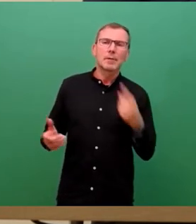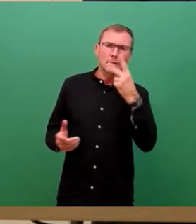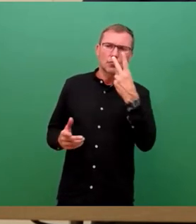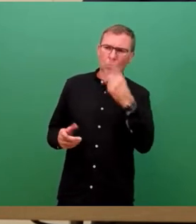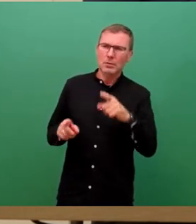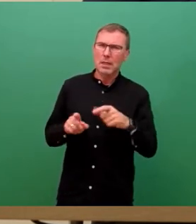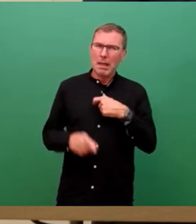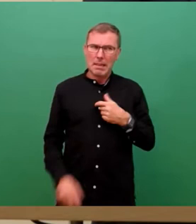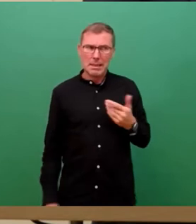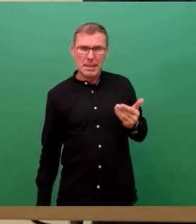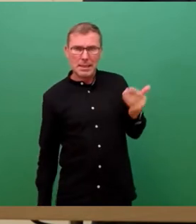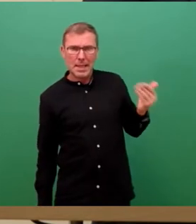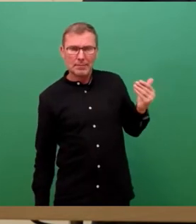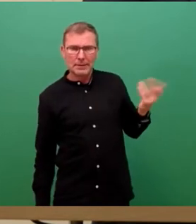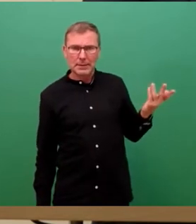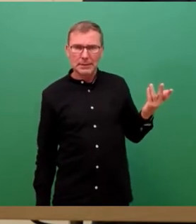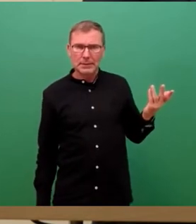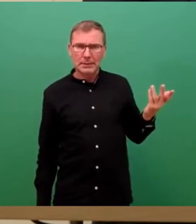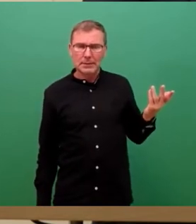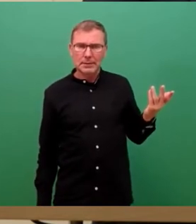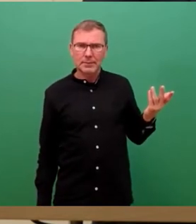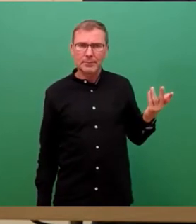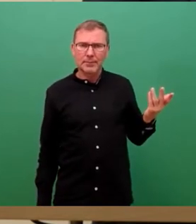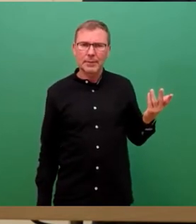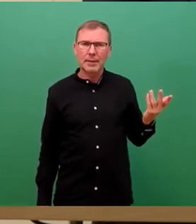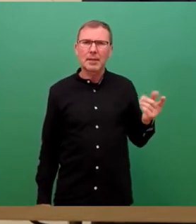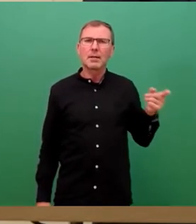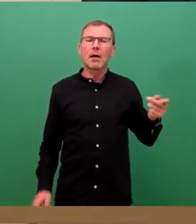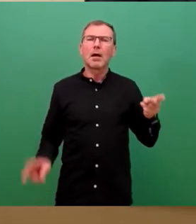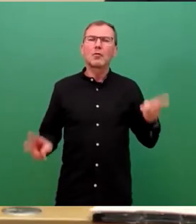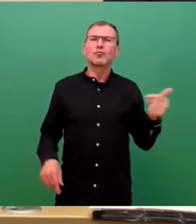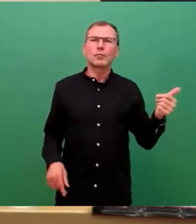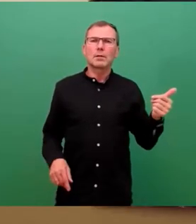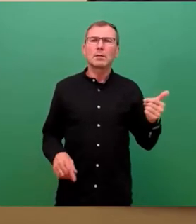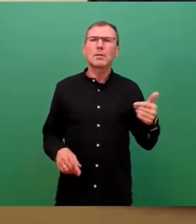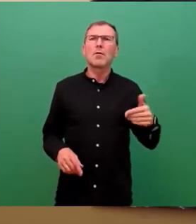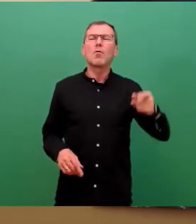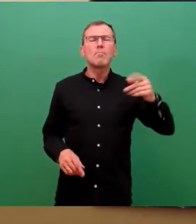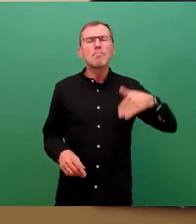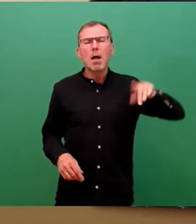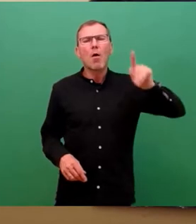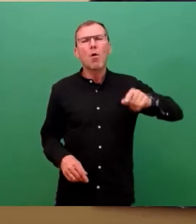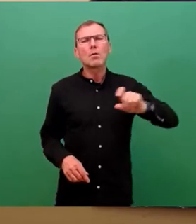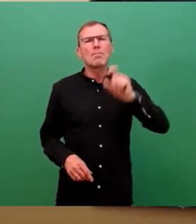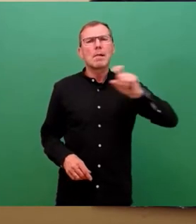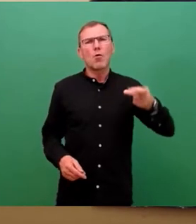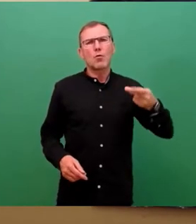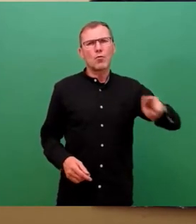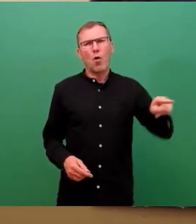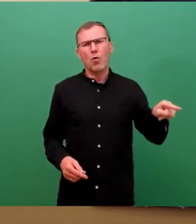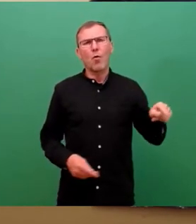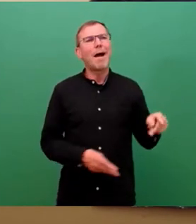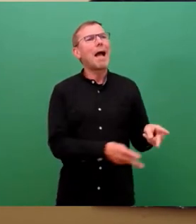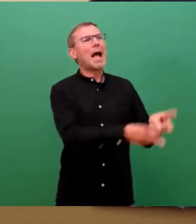mal nach Leipzig gucken, dann musste die Stadt in mehreren 100 Millionen Euro Kredite